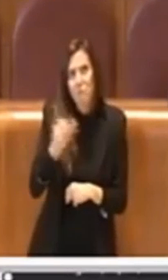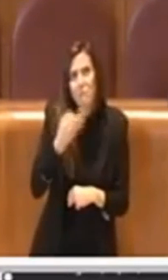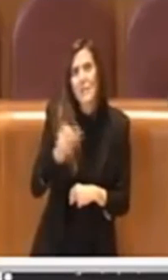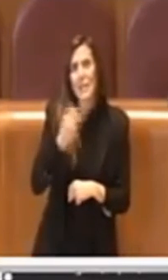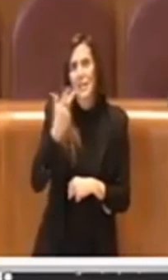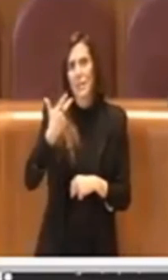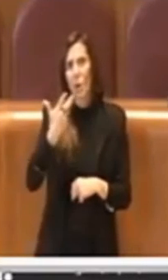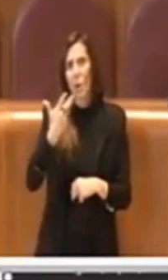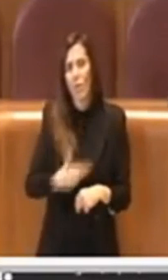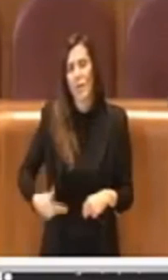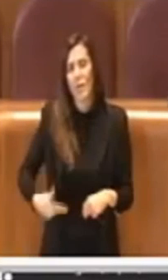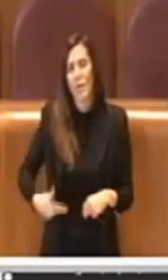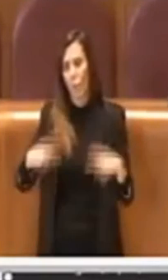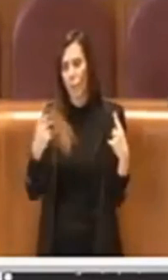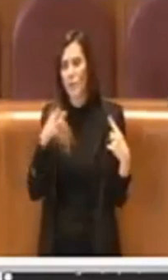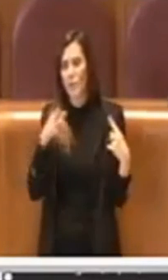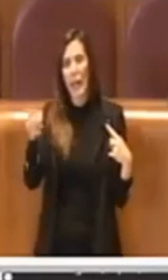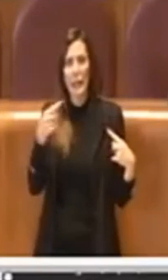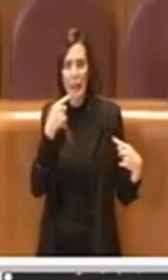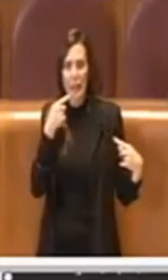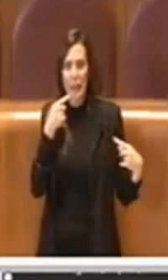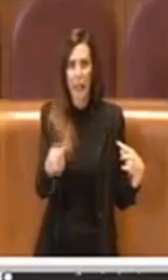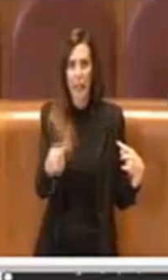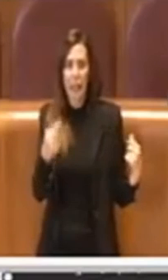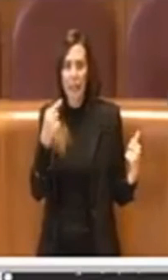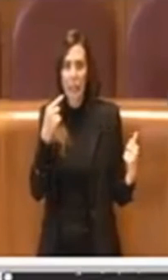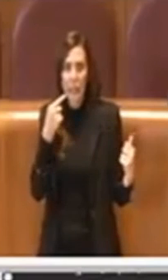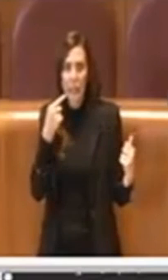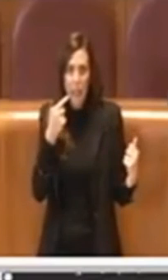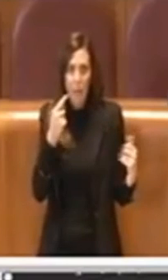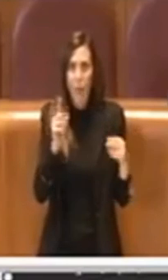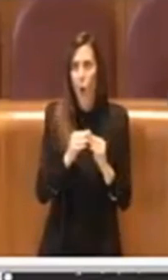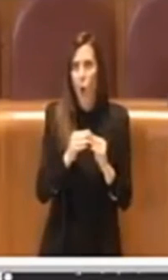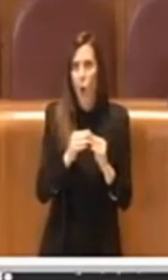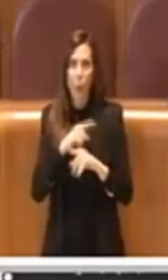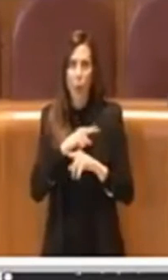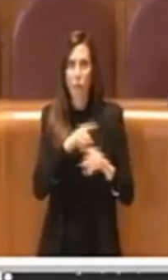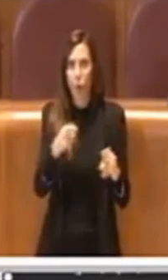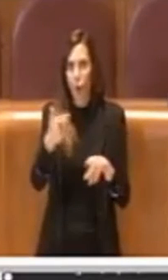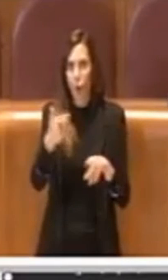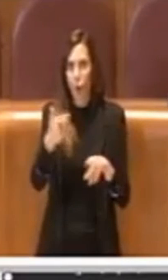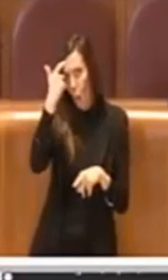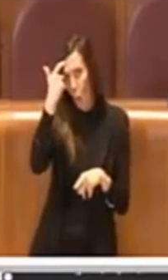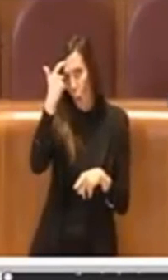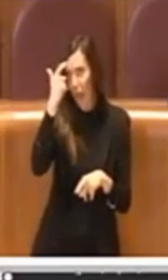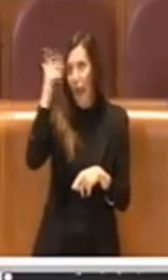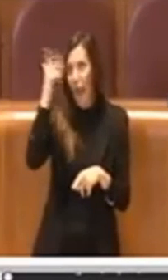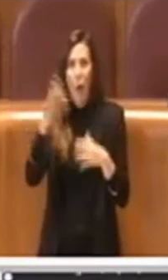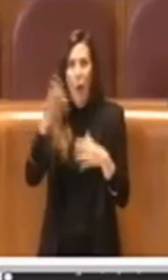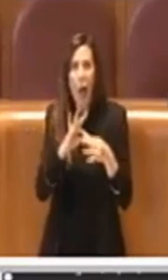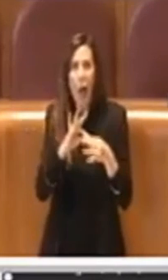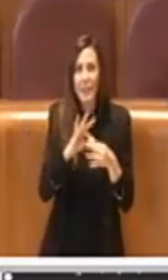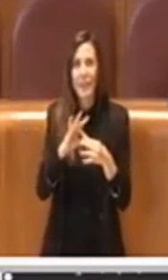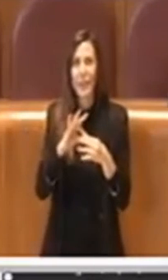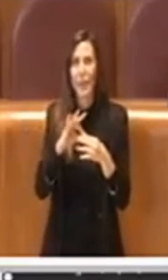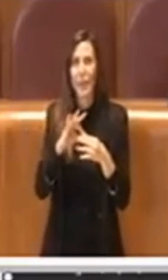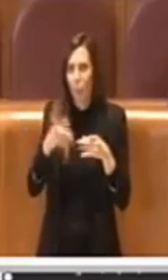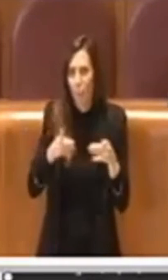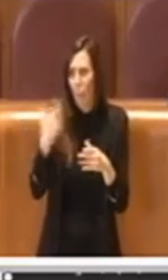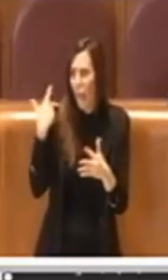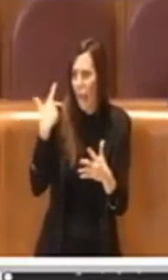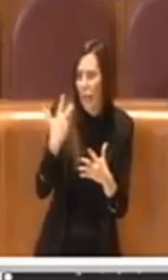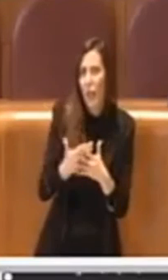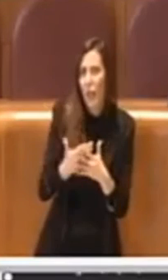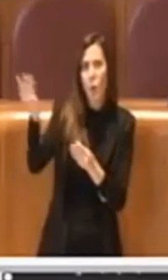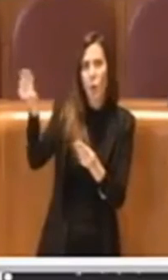'opposizione dichiarare che voi avete avuto il governo amico in tutto questo periodo e non vi siete